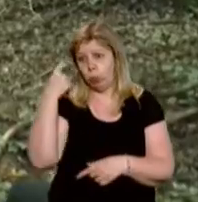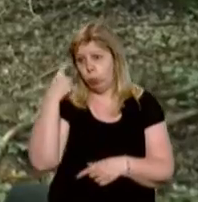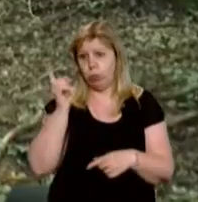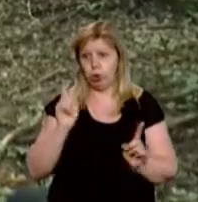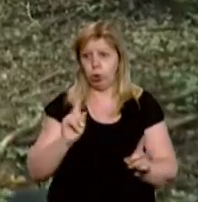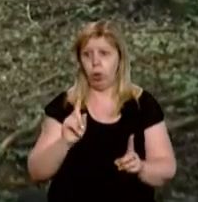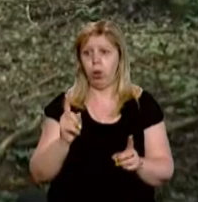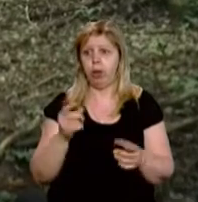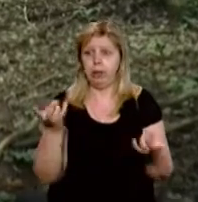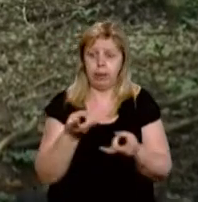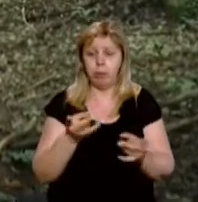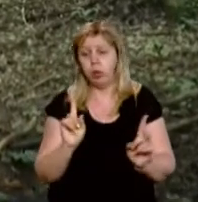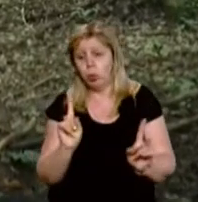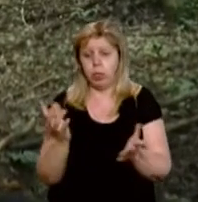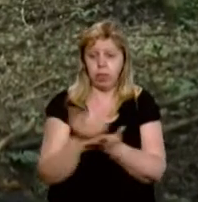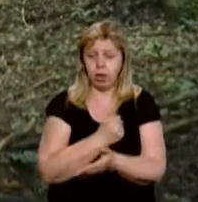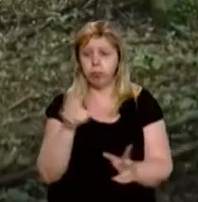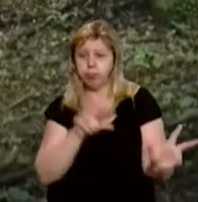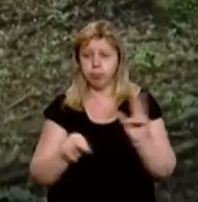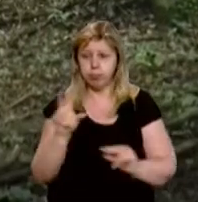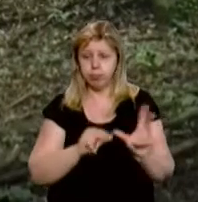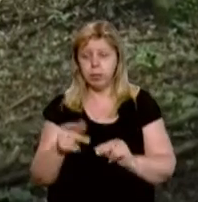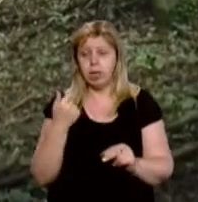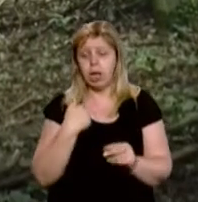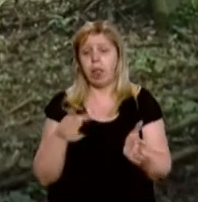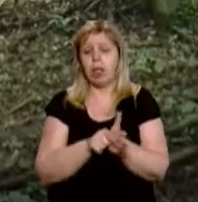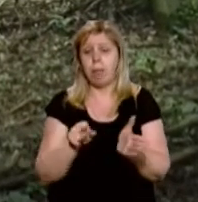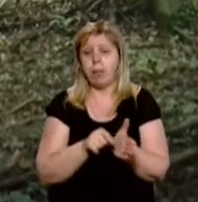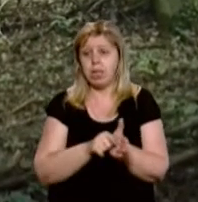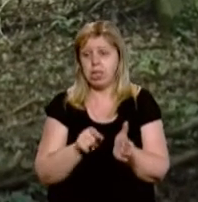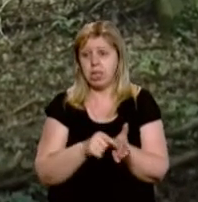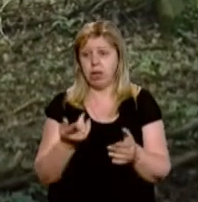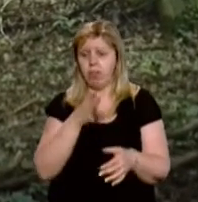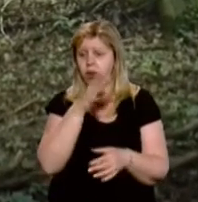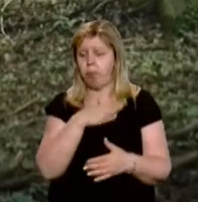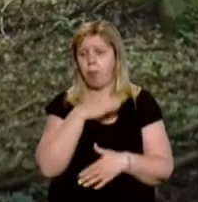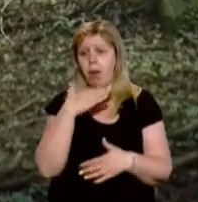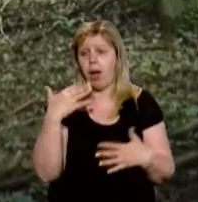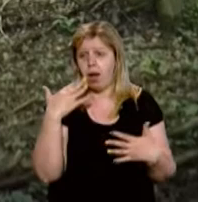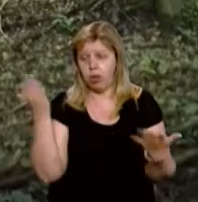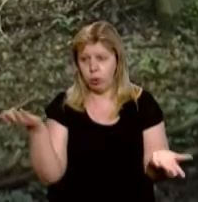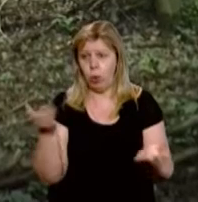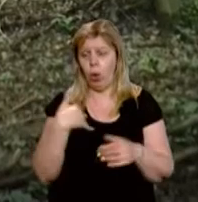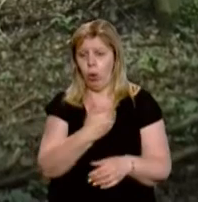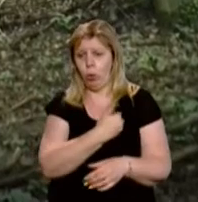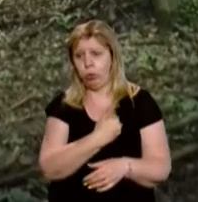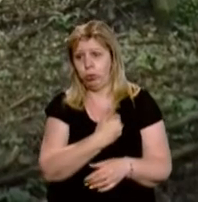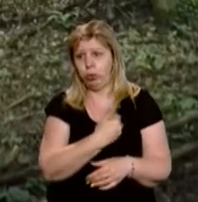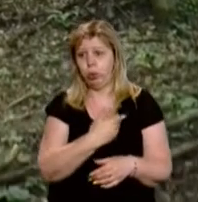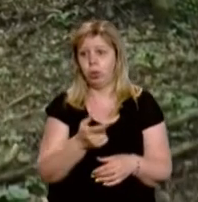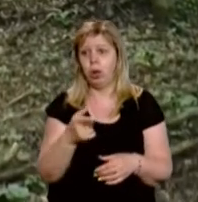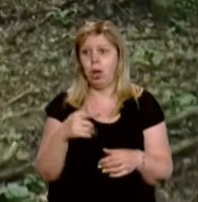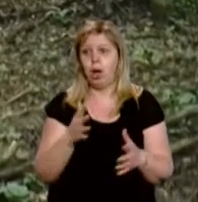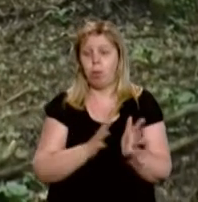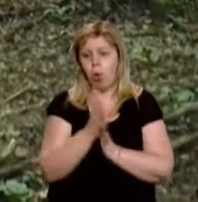саме, мабуть, що-то не йду, надіюся. Я на пенсії, часу багато, та хочу по